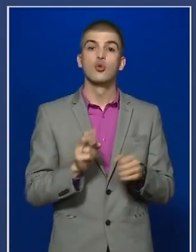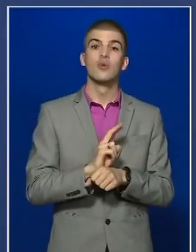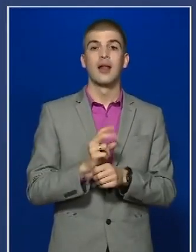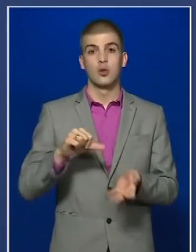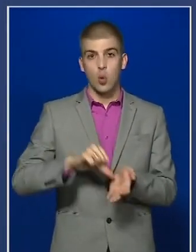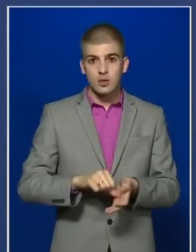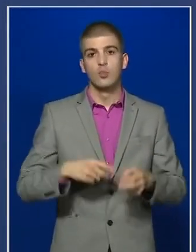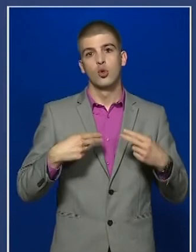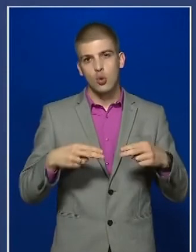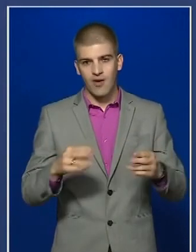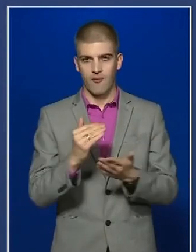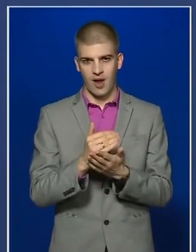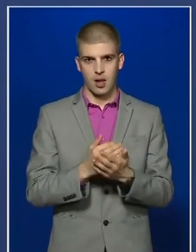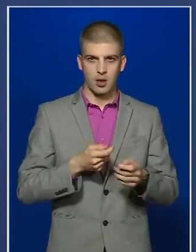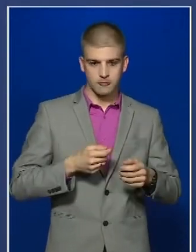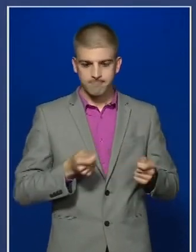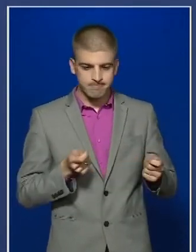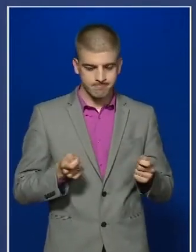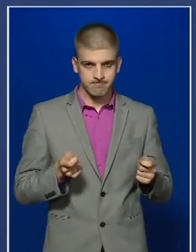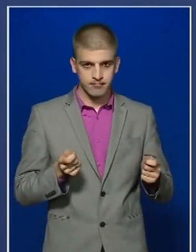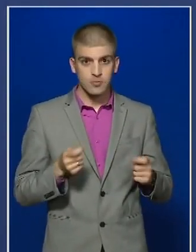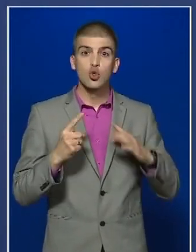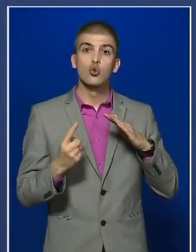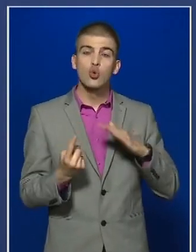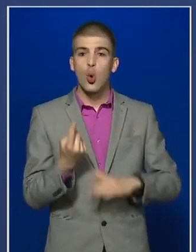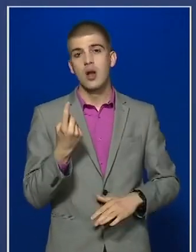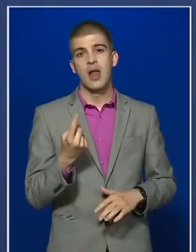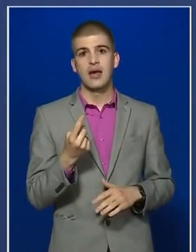hullámára. A különleges jogrend helyébe az egészségügyi válsághelyzet lép.